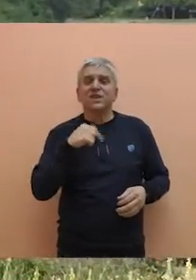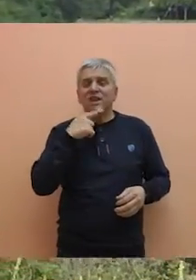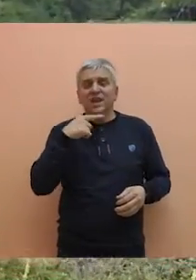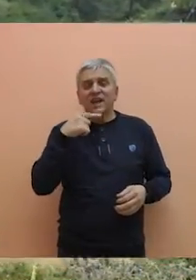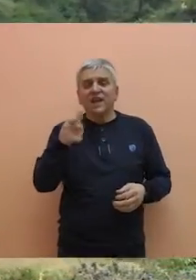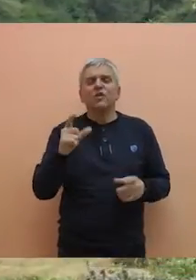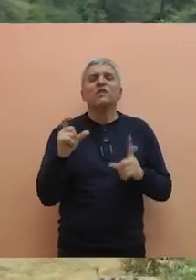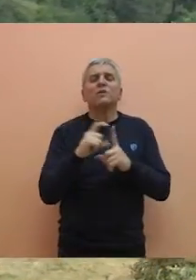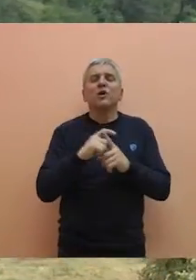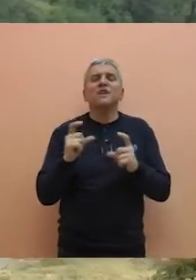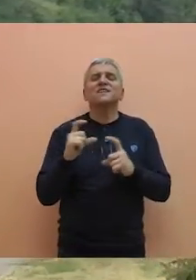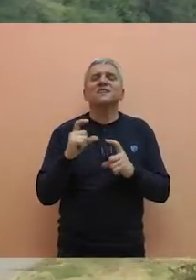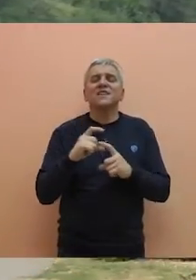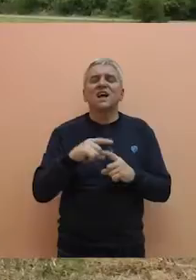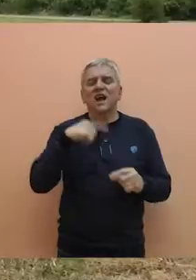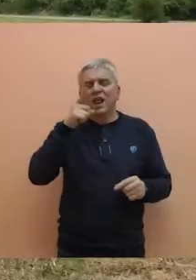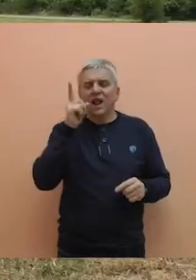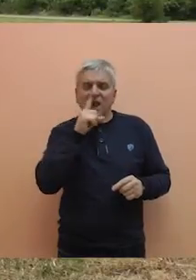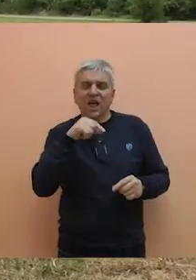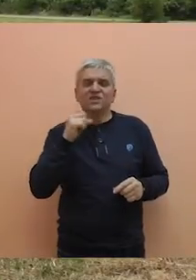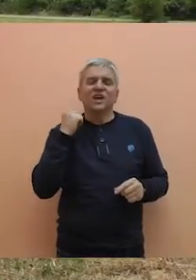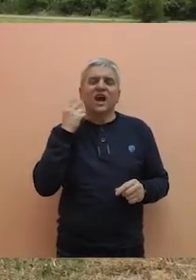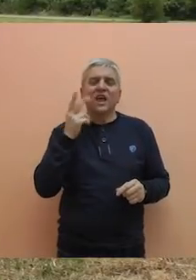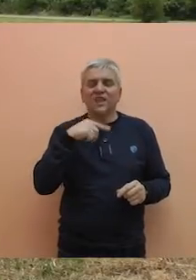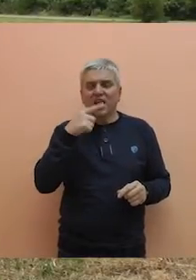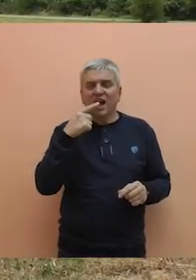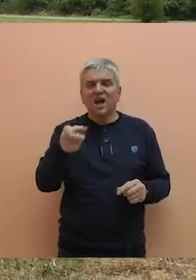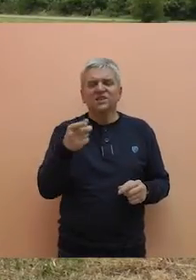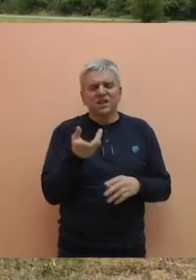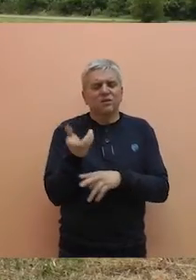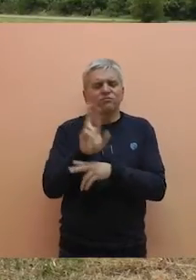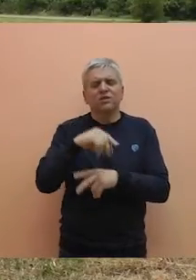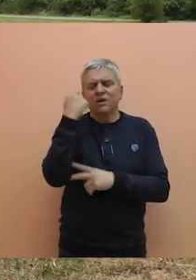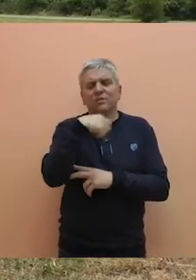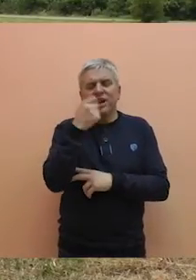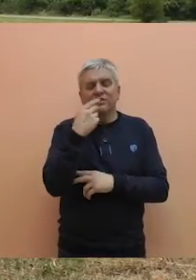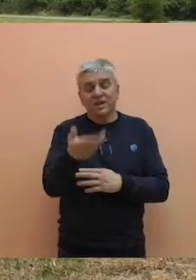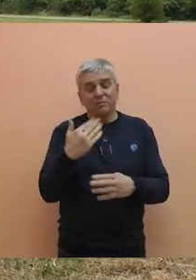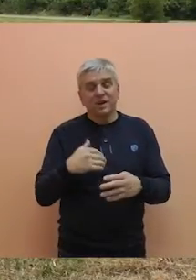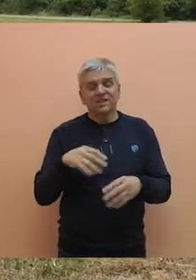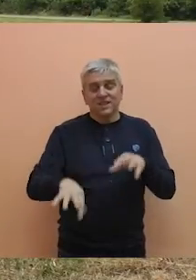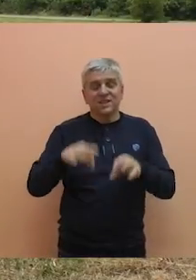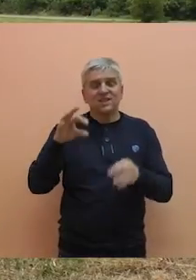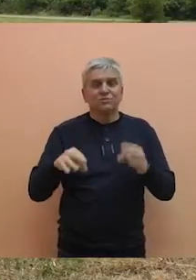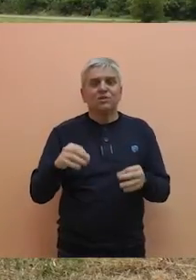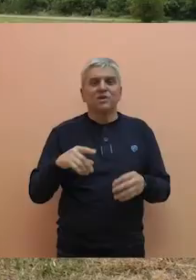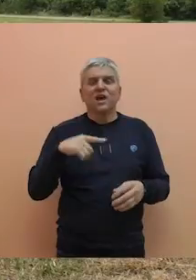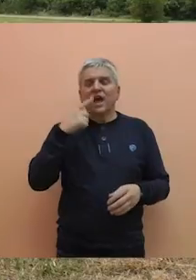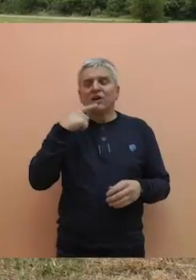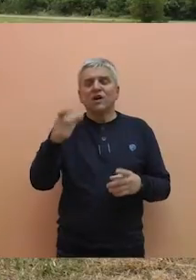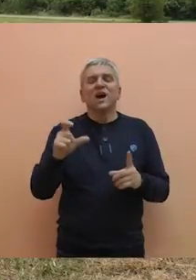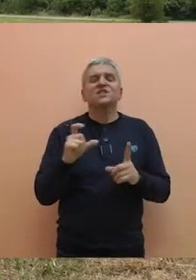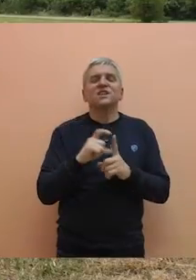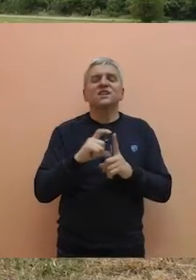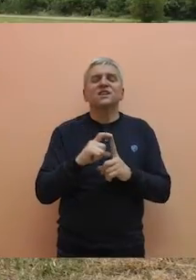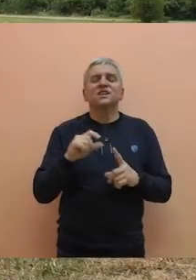ističući da se demokratska stranka služi lažima i pokušava da obmane javnost u toku predizborne kampanje. Pod paralel